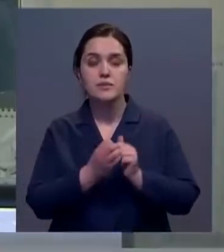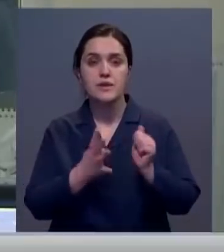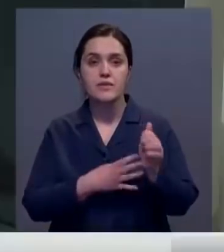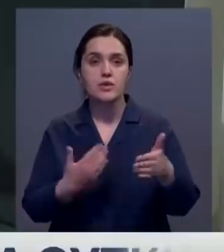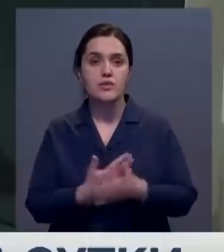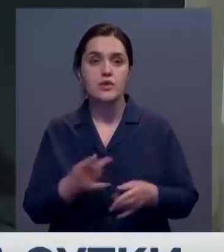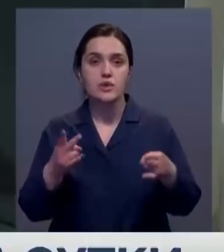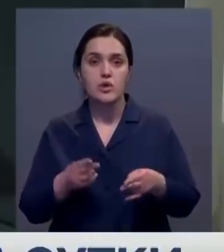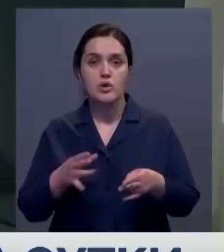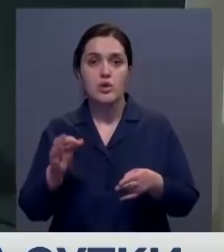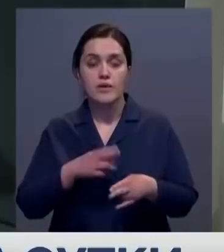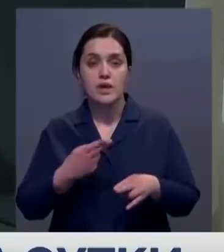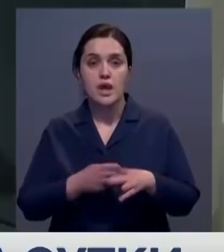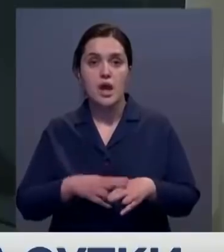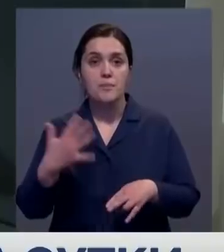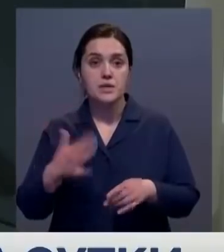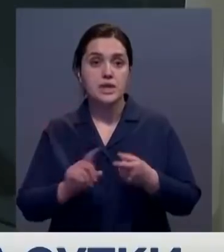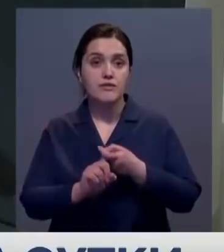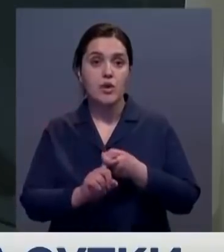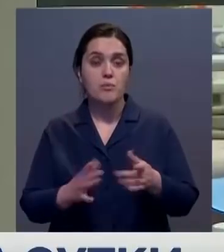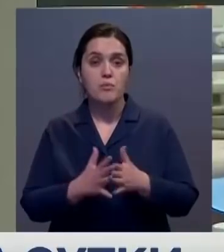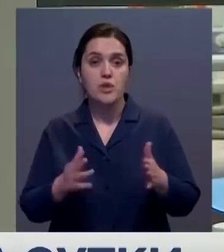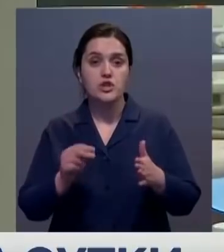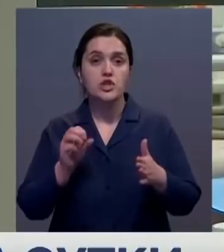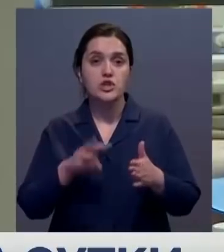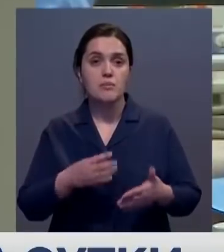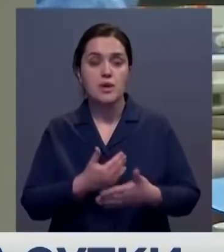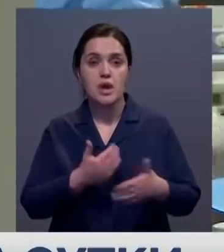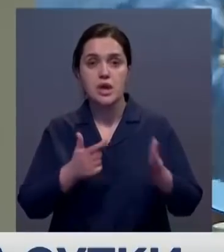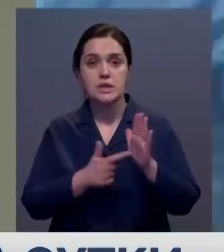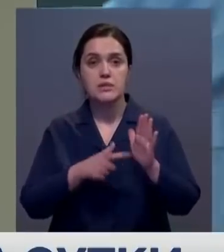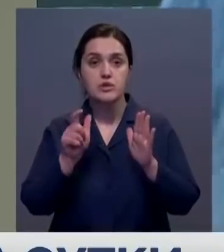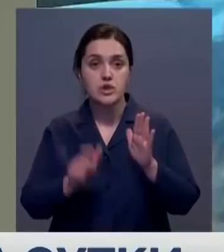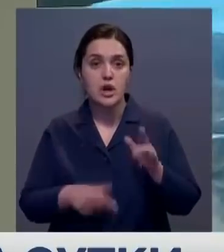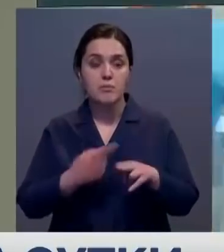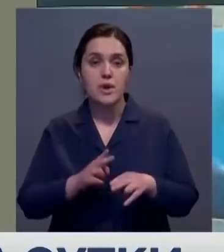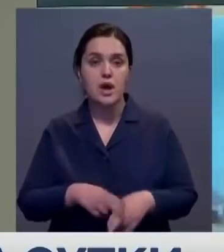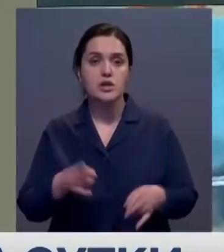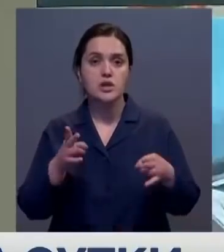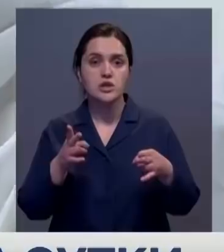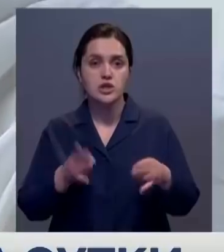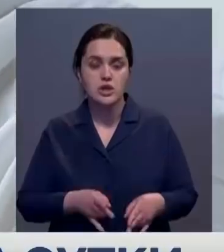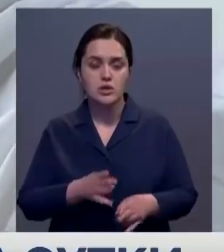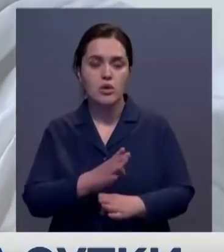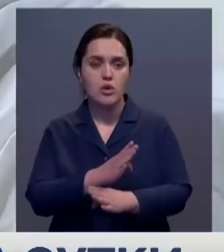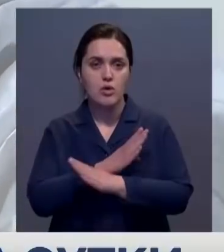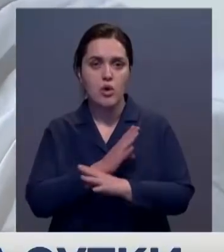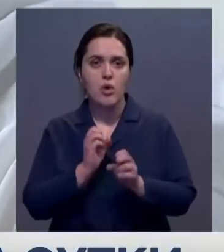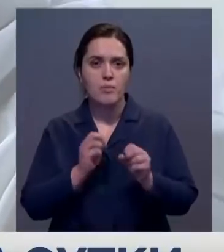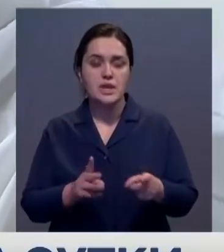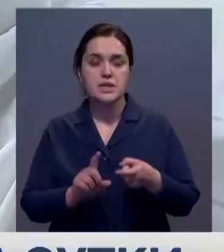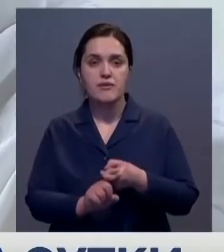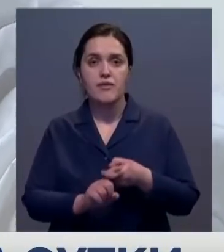новых случаев ковид. Это на 50 инфицированных больше, чем накануне. 7 человек стали жертвами опасного вируса.